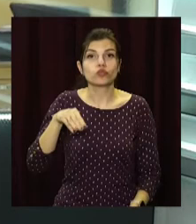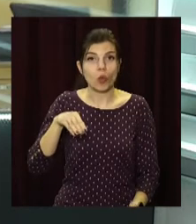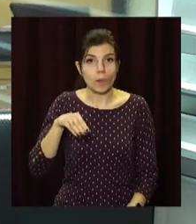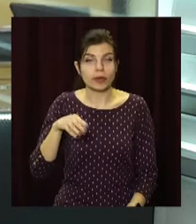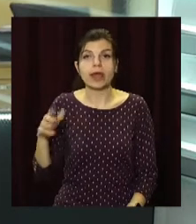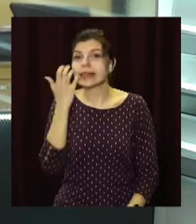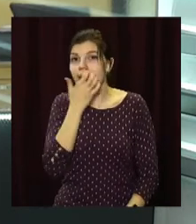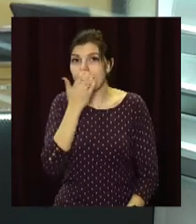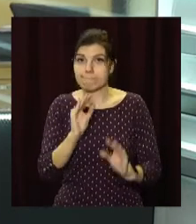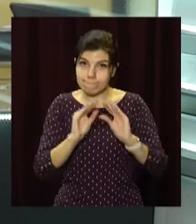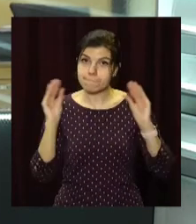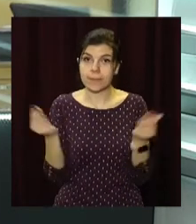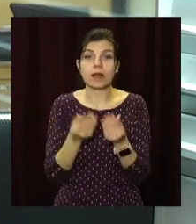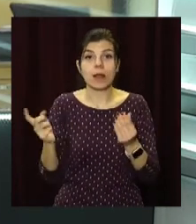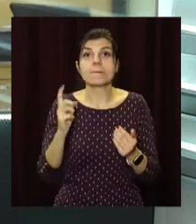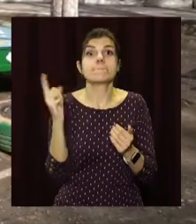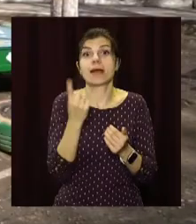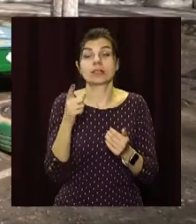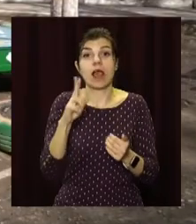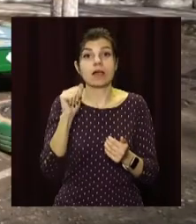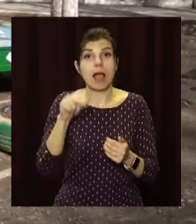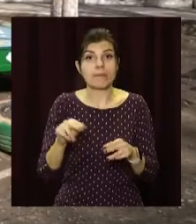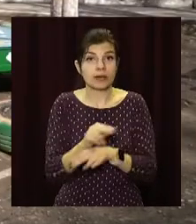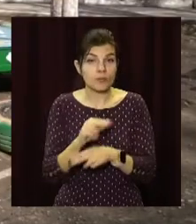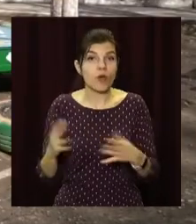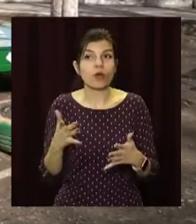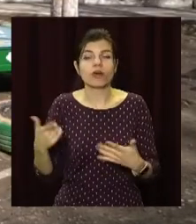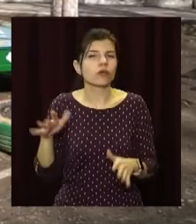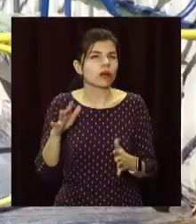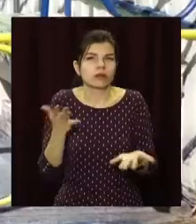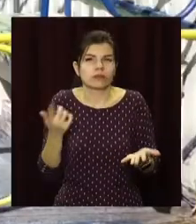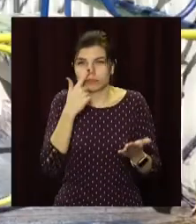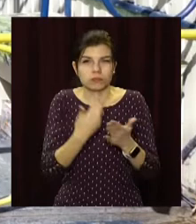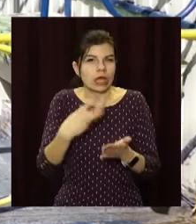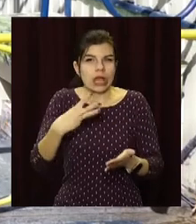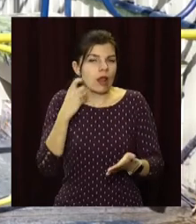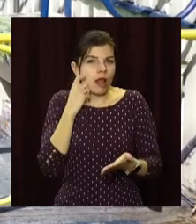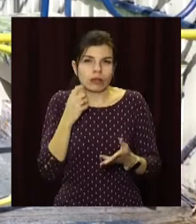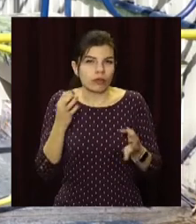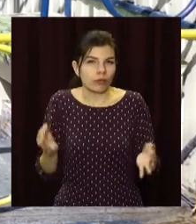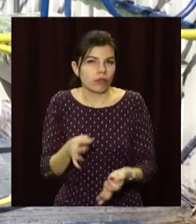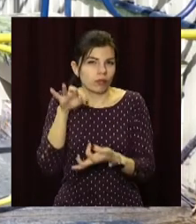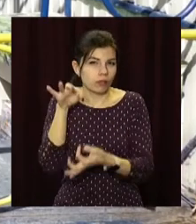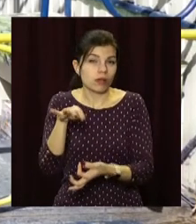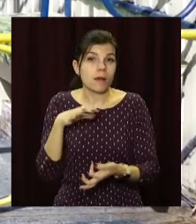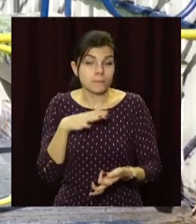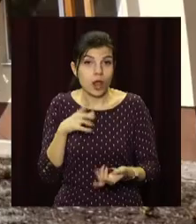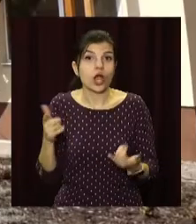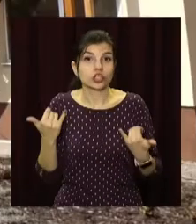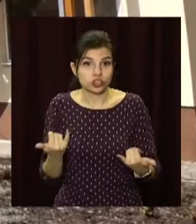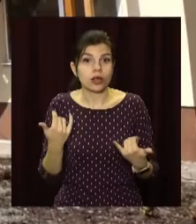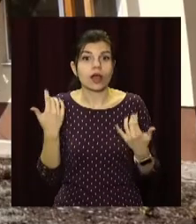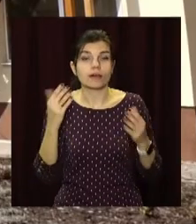утеплили одним з перших. І завдяки капремонту, якого заклад не знав майже 30 років, вже заощадили на